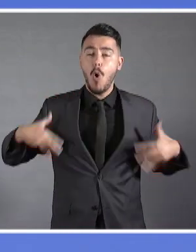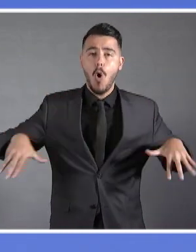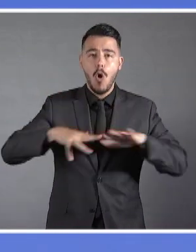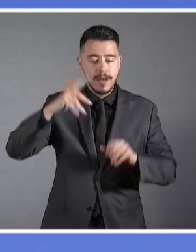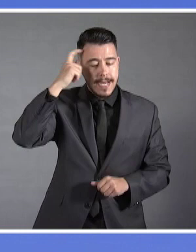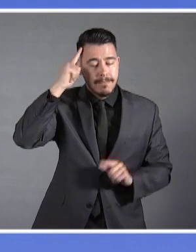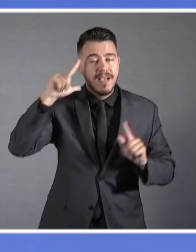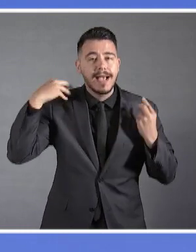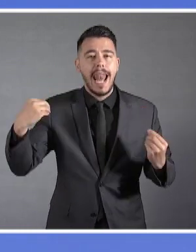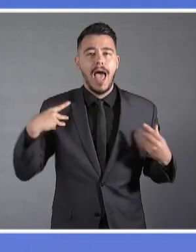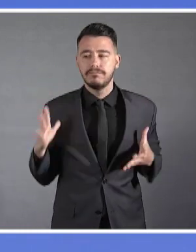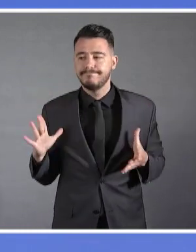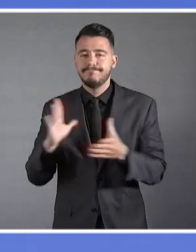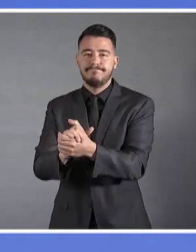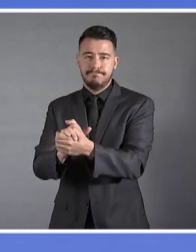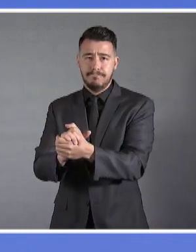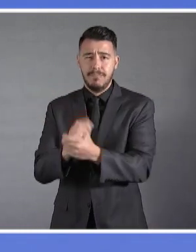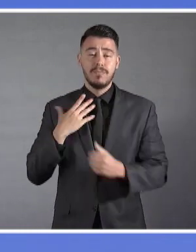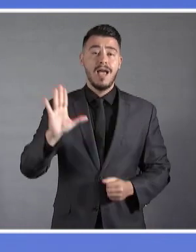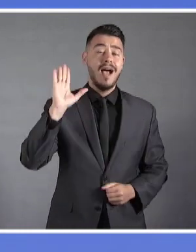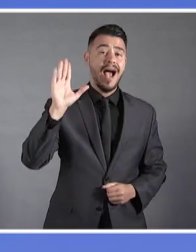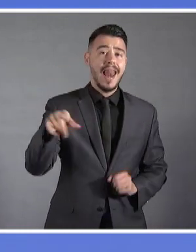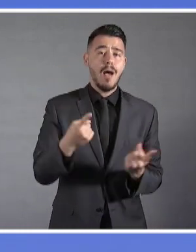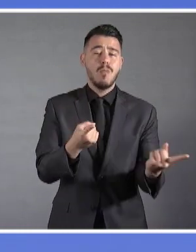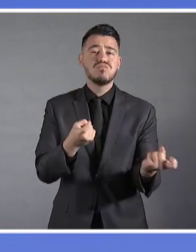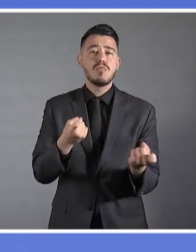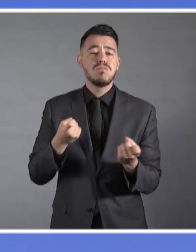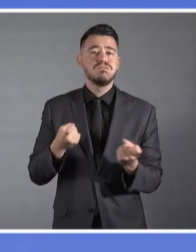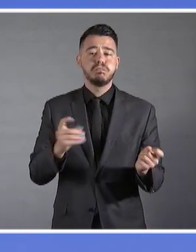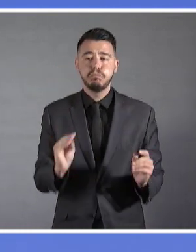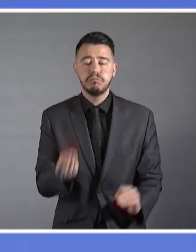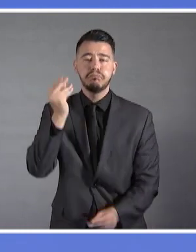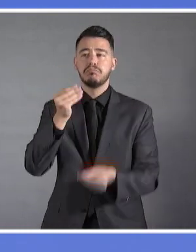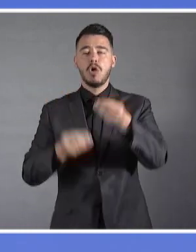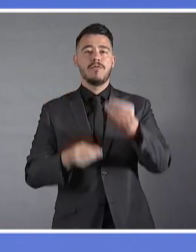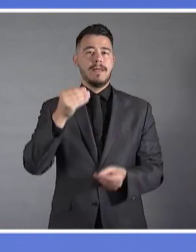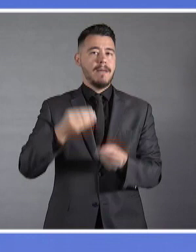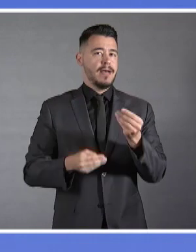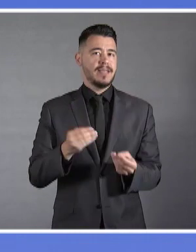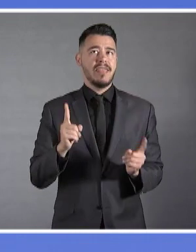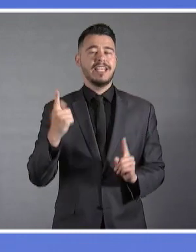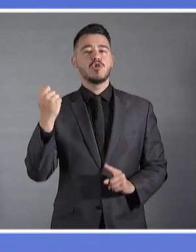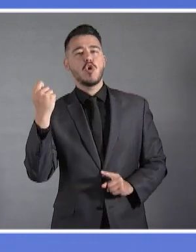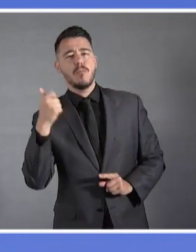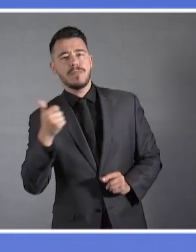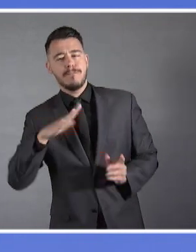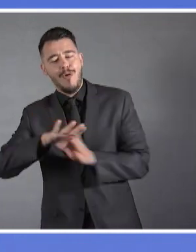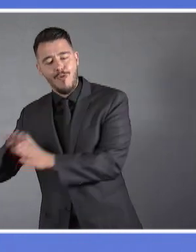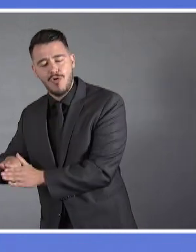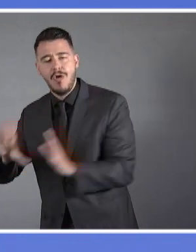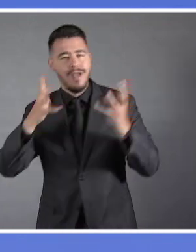οι προκλήσεις της νέας εποχής δεν σταματούν στην οικονομία και στην κοινωνία. Οι γεωπολιτικοί κίνδυνοι